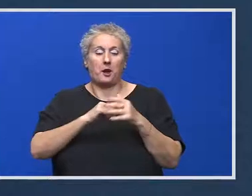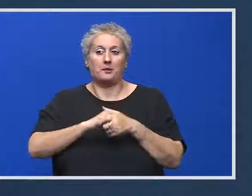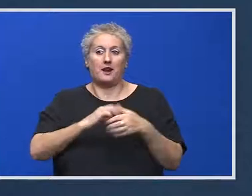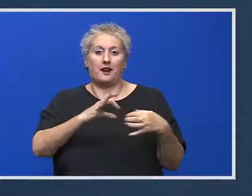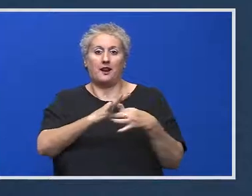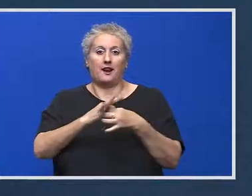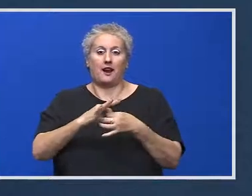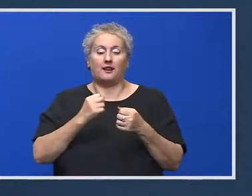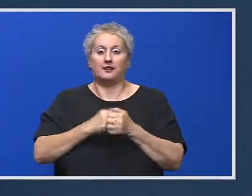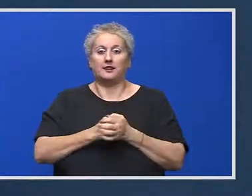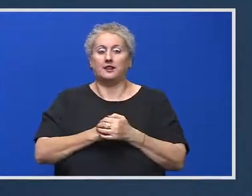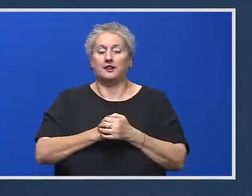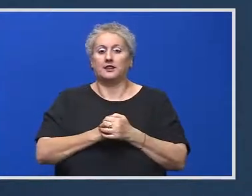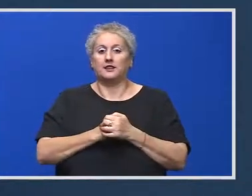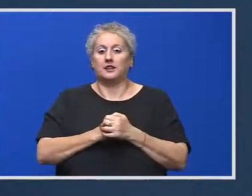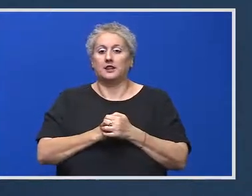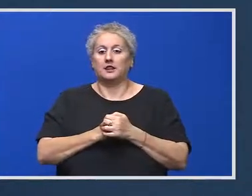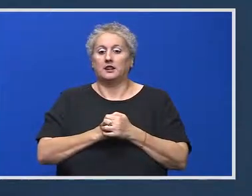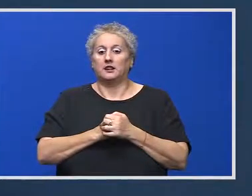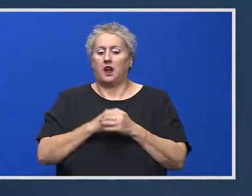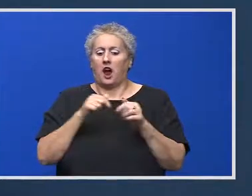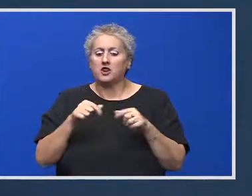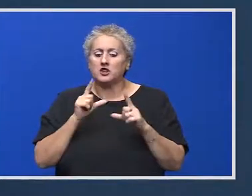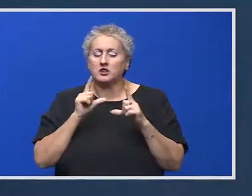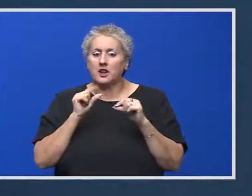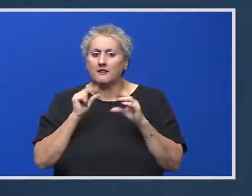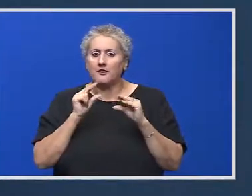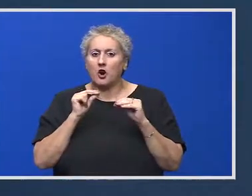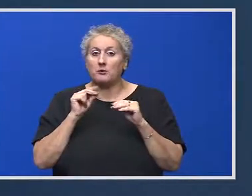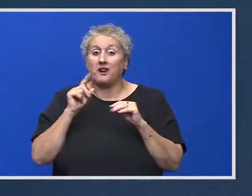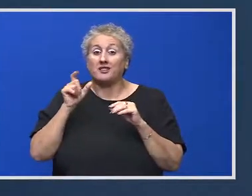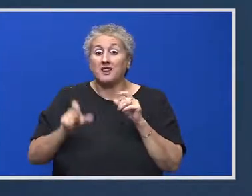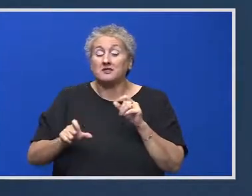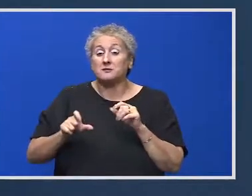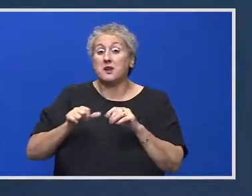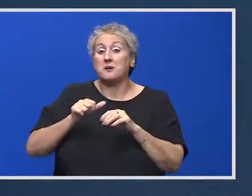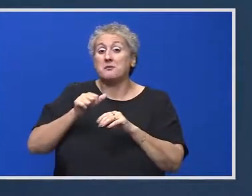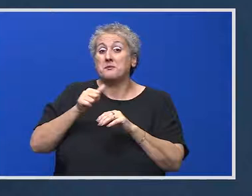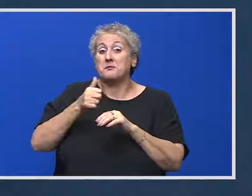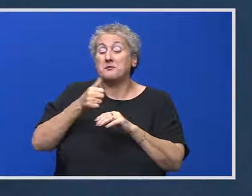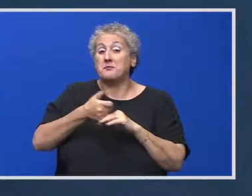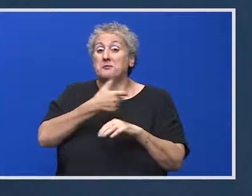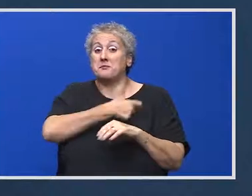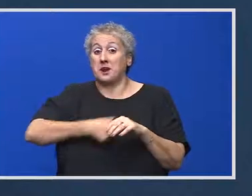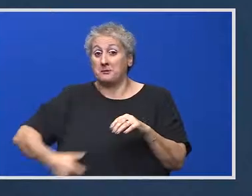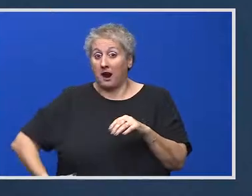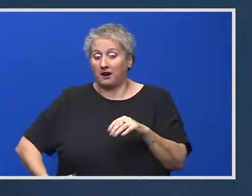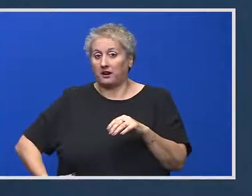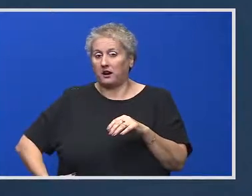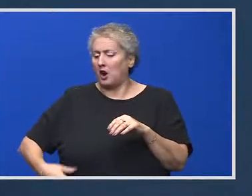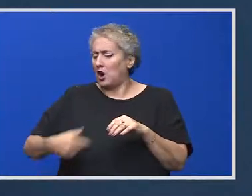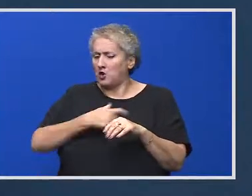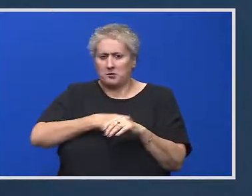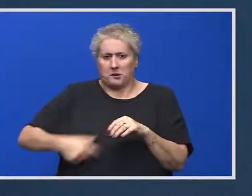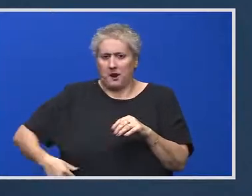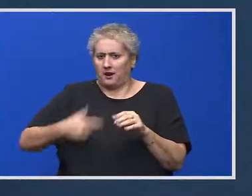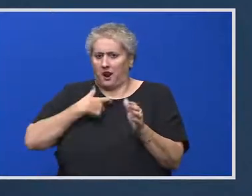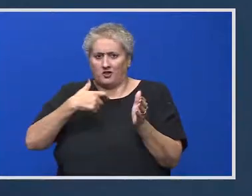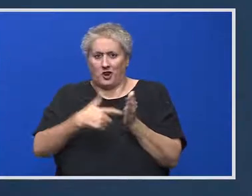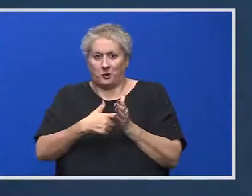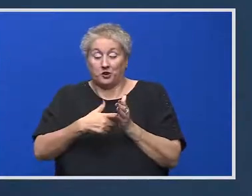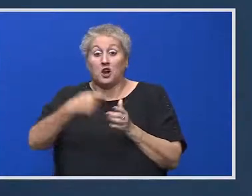executivul condus de dumneavoastră? Aici nu este vorba despre primari. Nu primarii anunță așa ceva. Românii, cetățenii României,